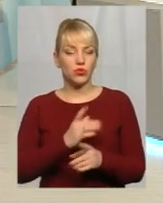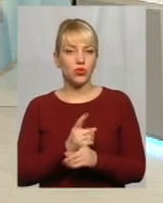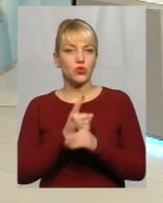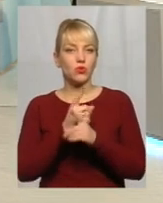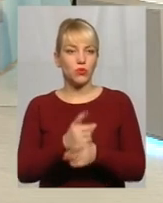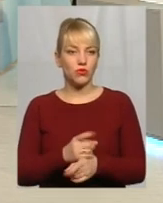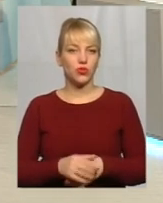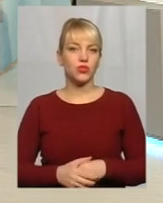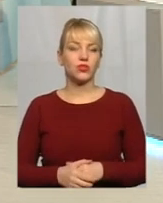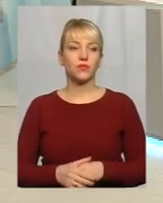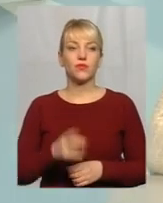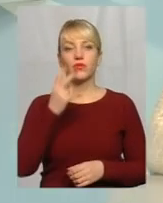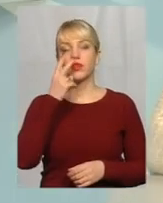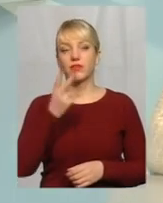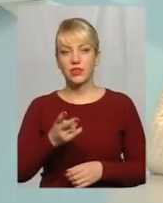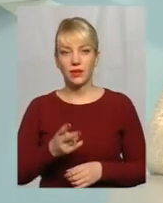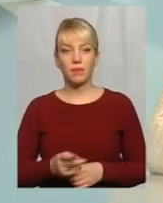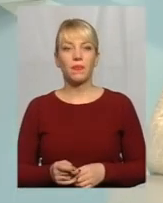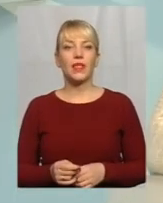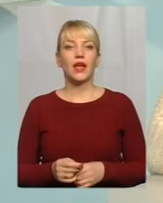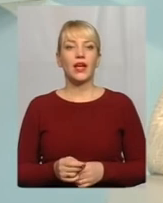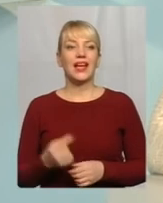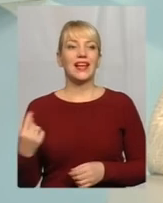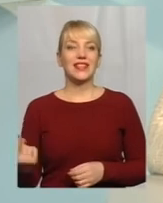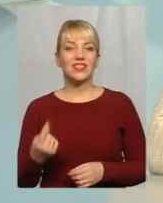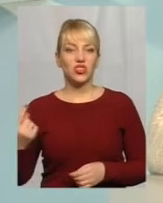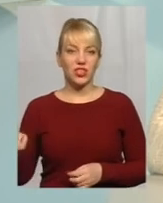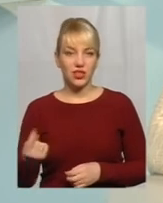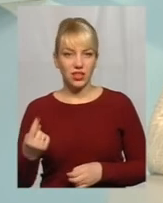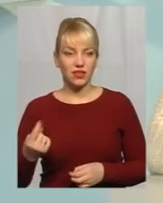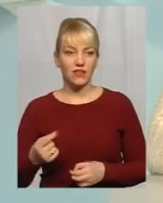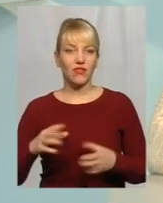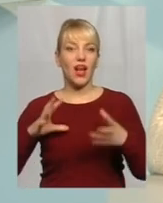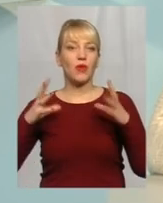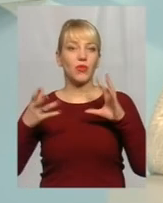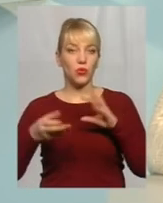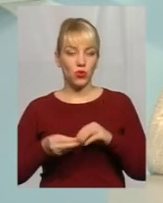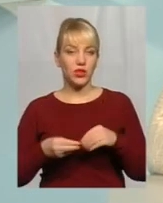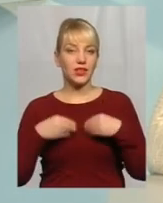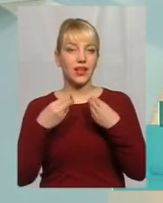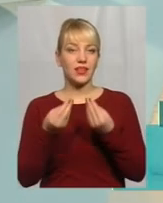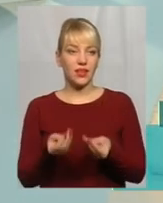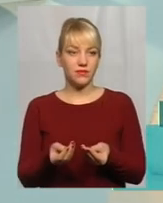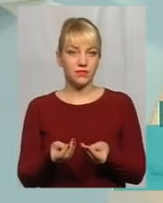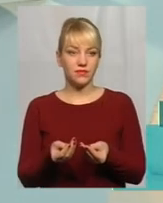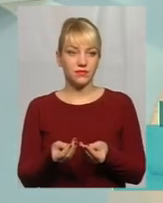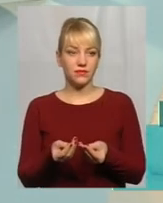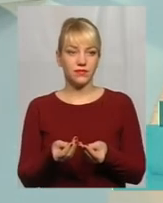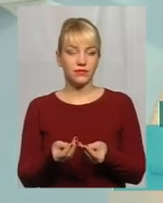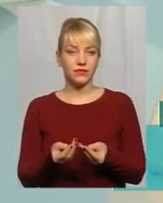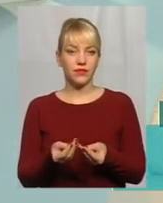Ну, дивіться, лічильник апріорі дає, скажімо так,